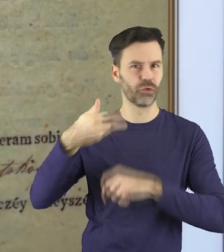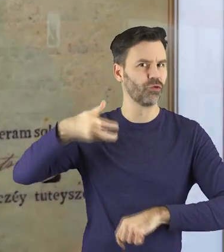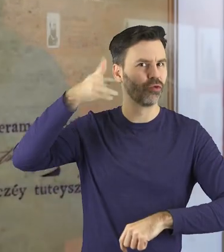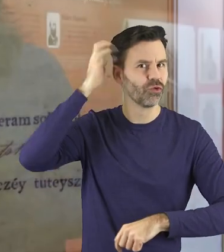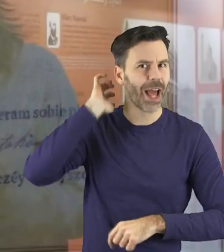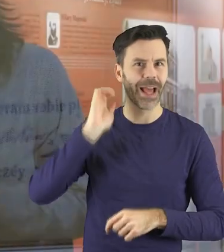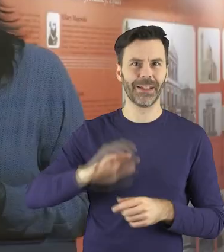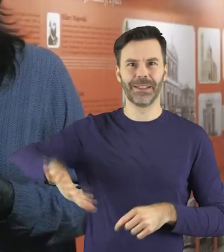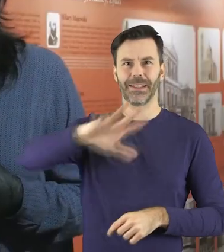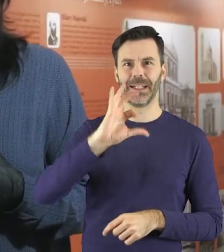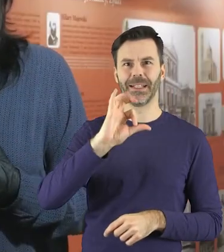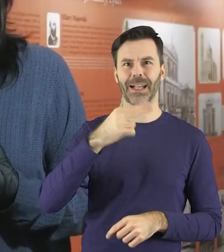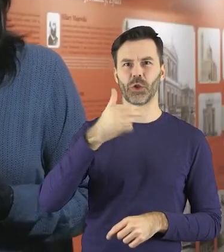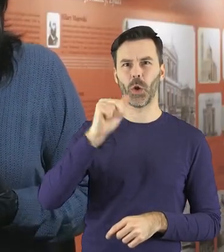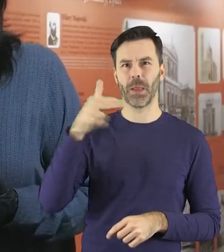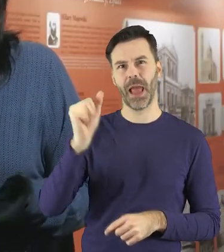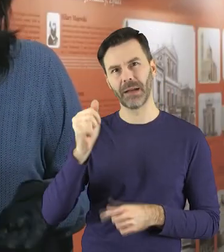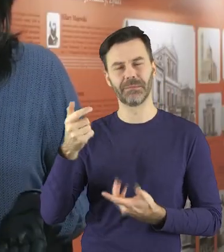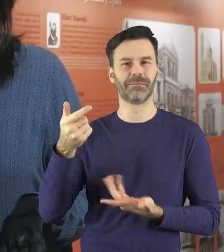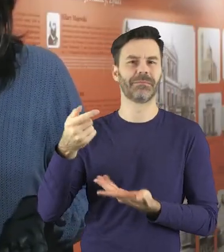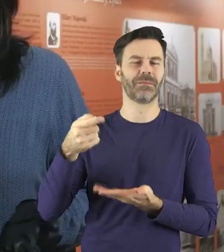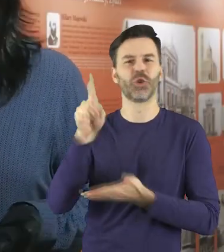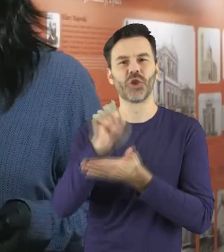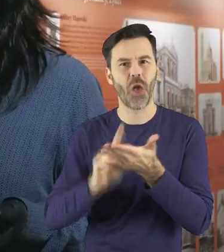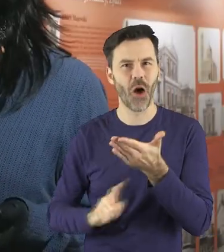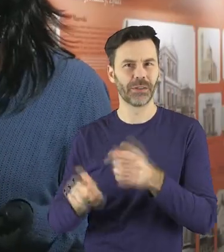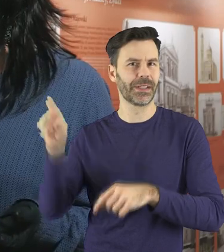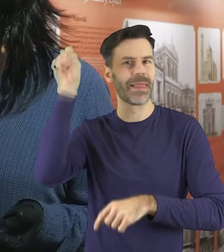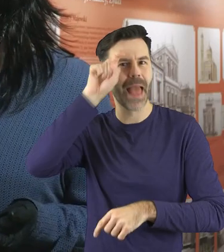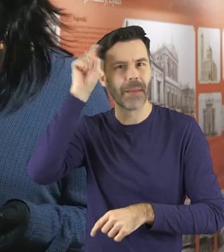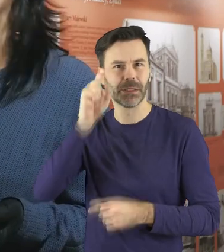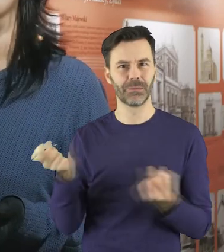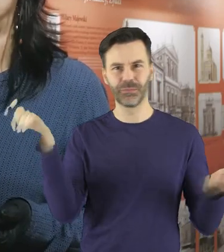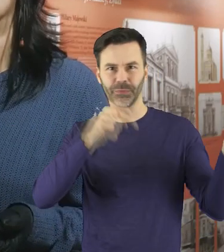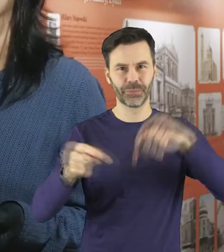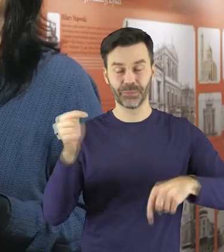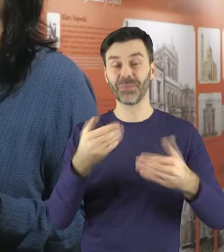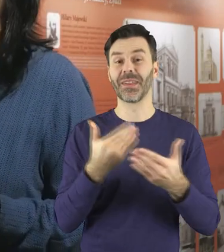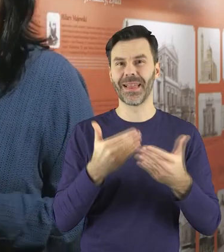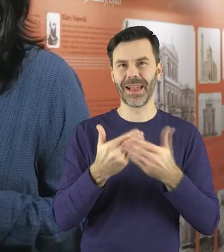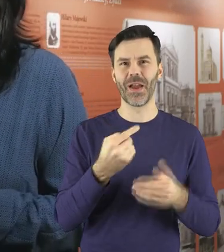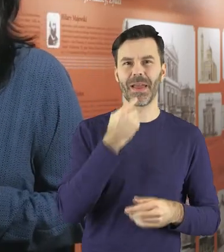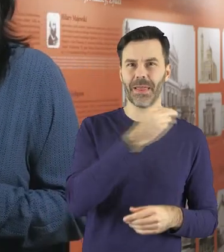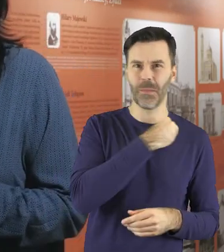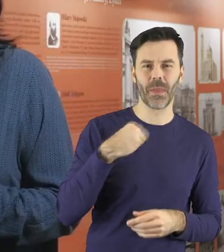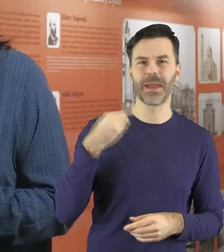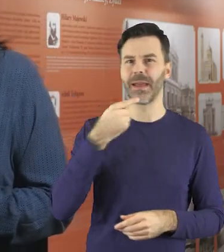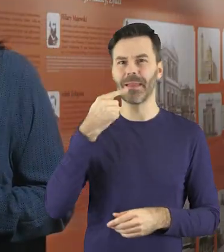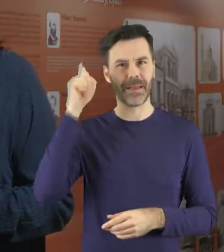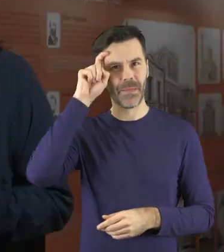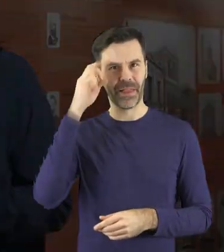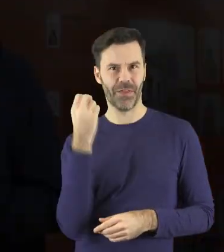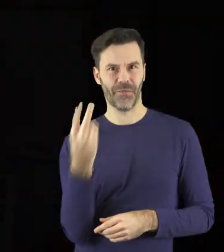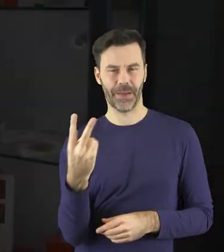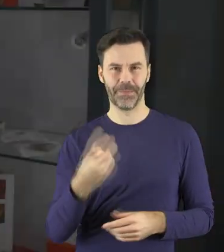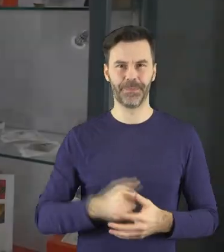Czech, z Saksonii, czy z Niemiec, czy ze Śląska. Stąd właśnie język niemiecki i język polski na dokumencie.